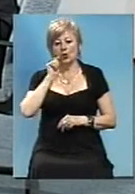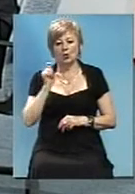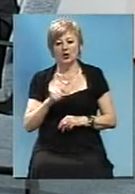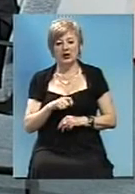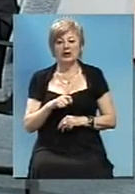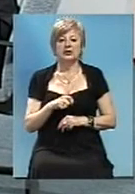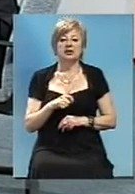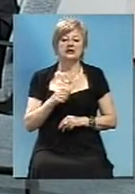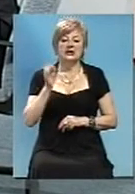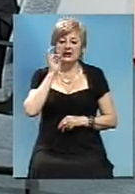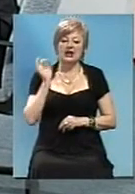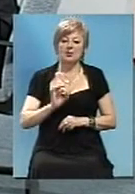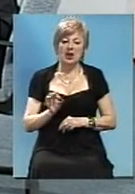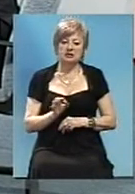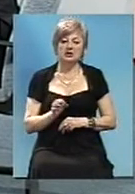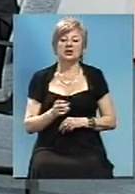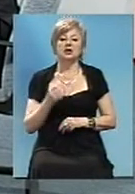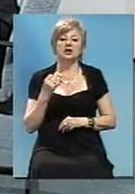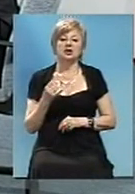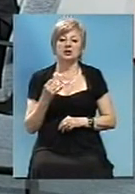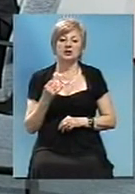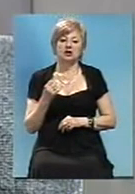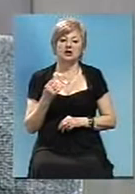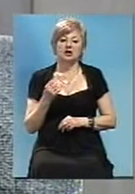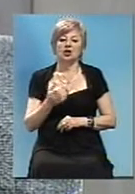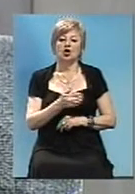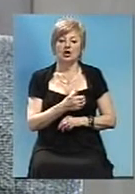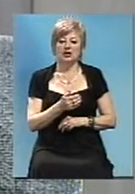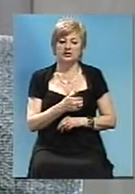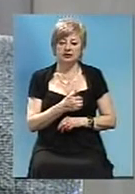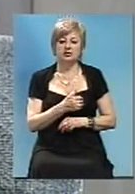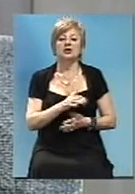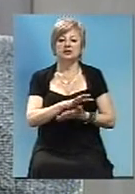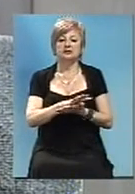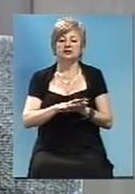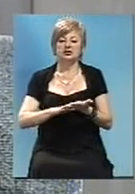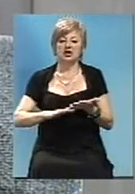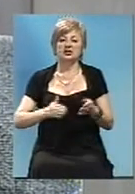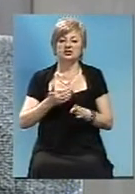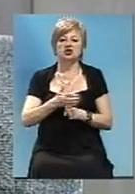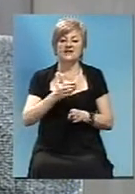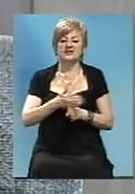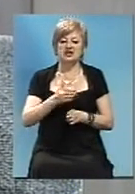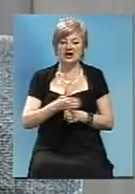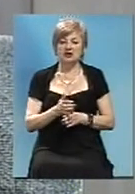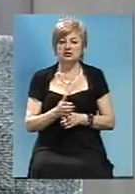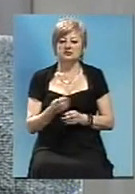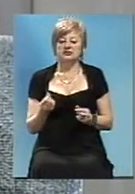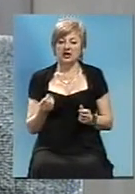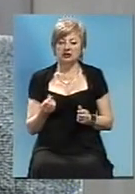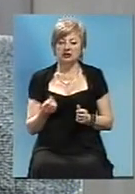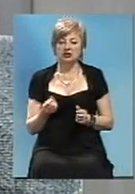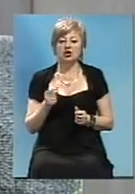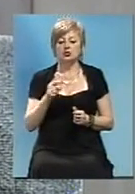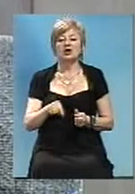з Германію, і хочуть і далі відділяти кредитні гроші, але